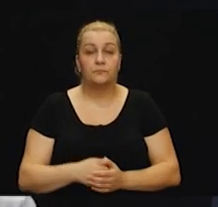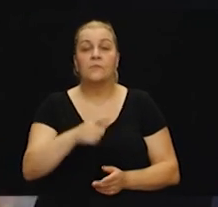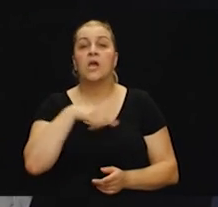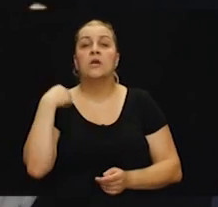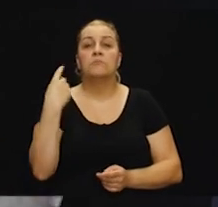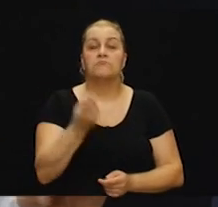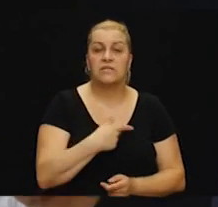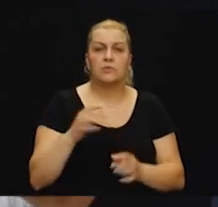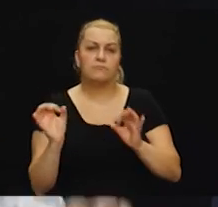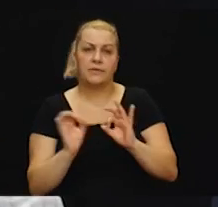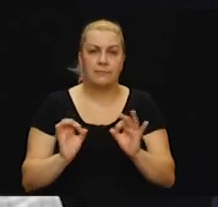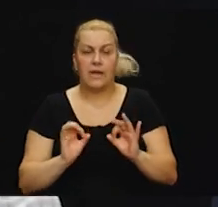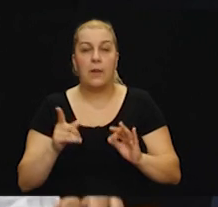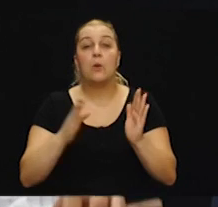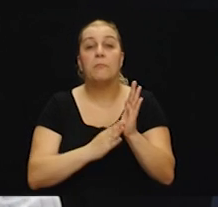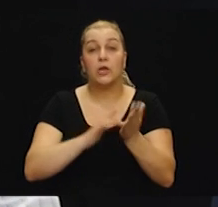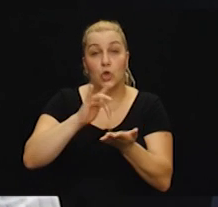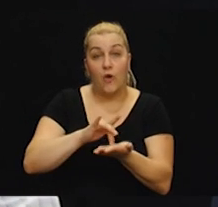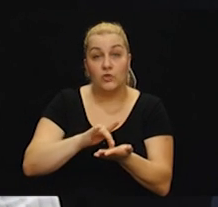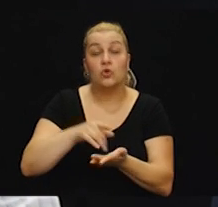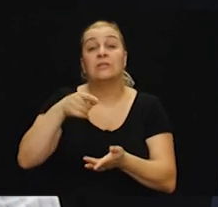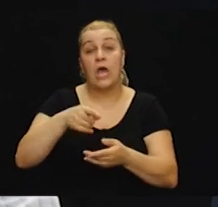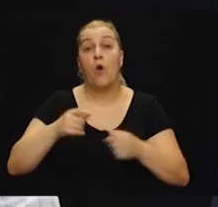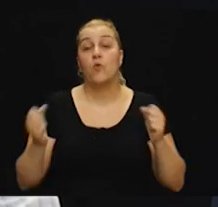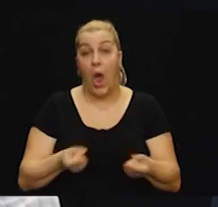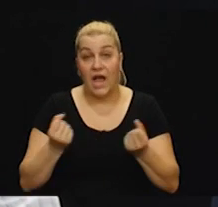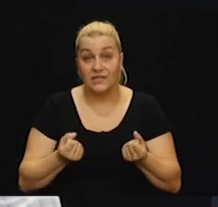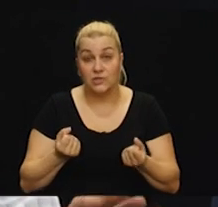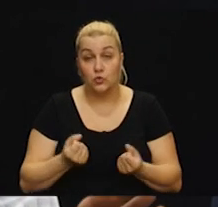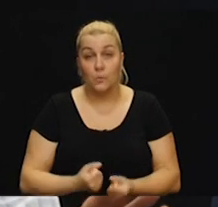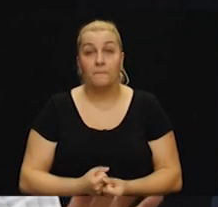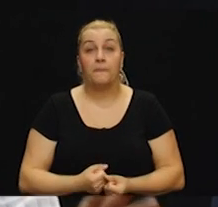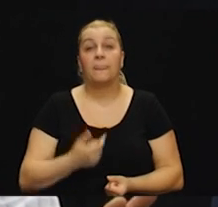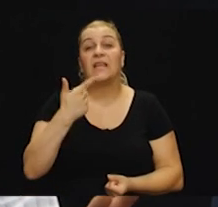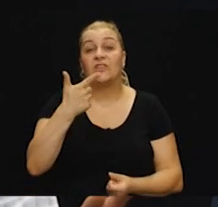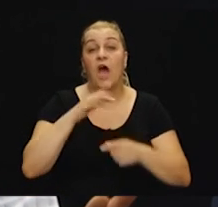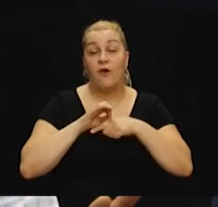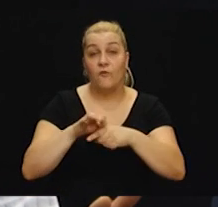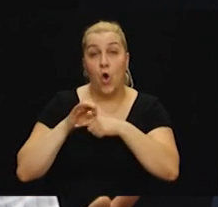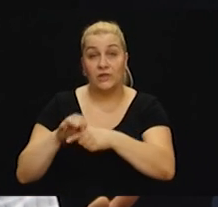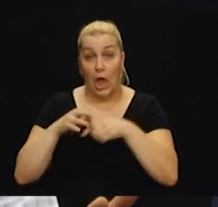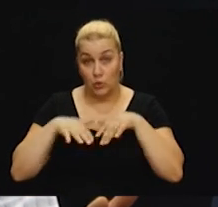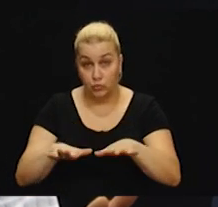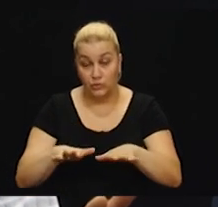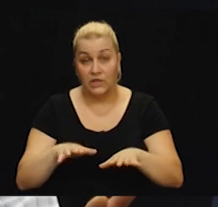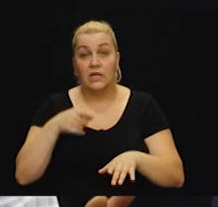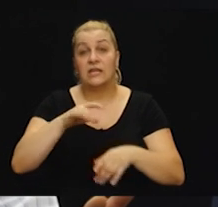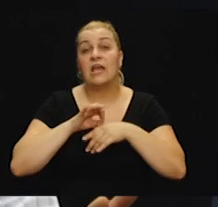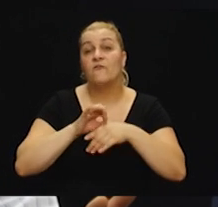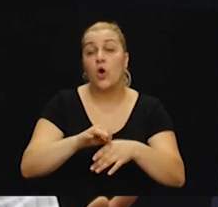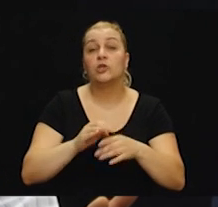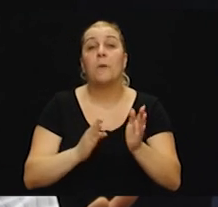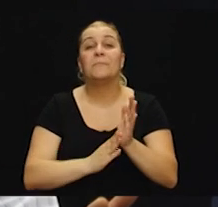Mi smo se pripremili u Metkoviću za tu akciju. sa dva voda ljudi, koje je vodio